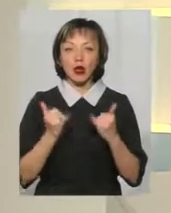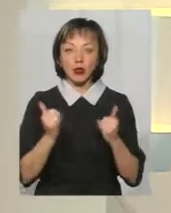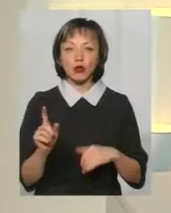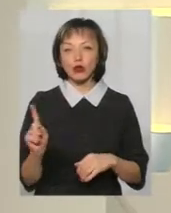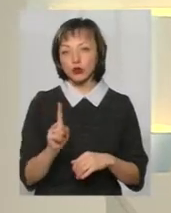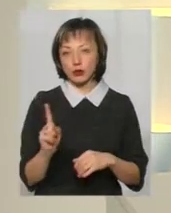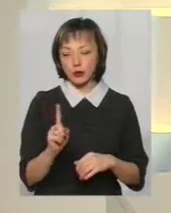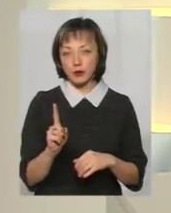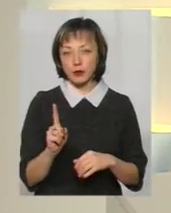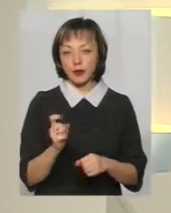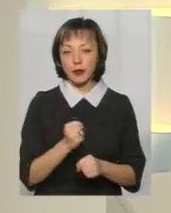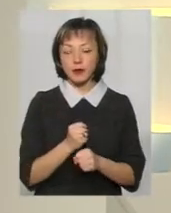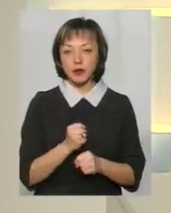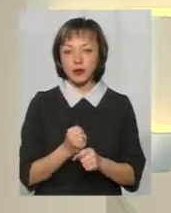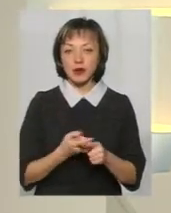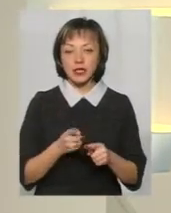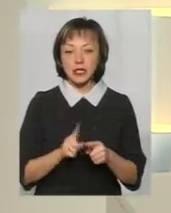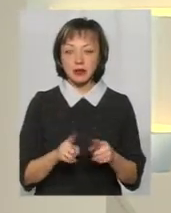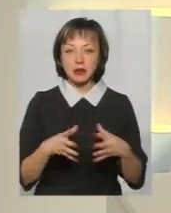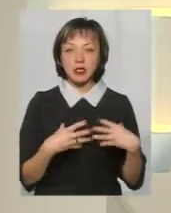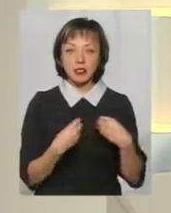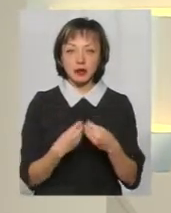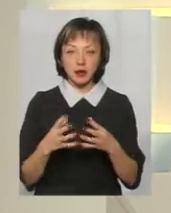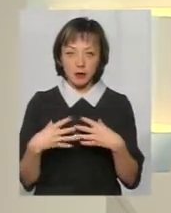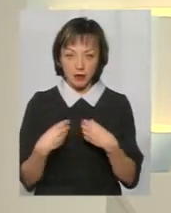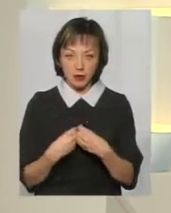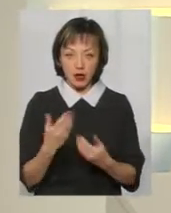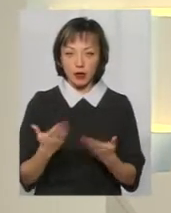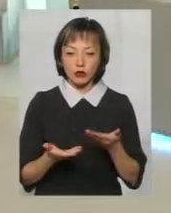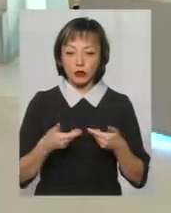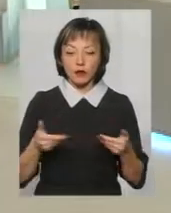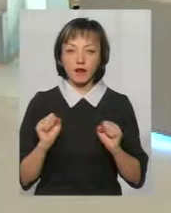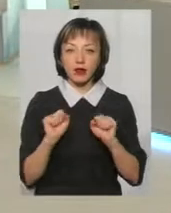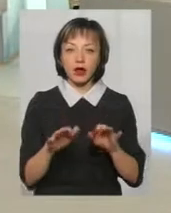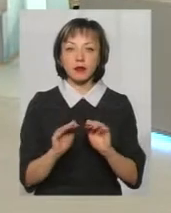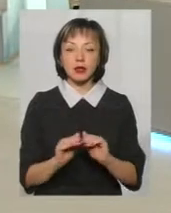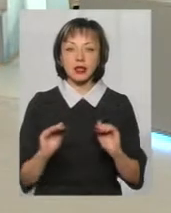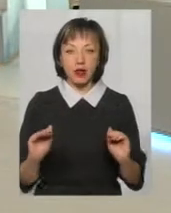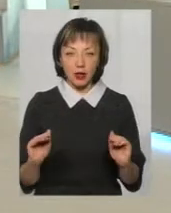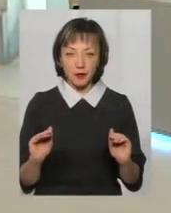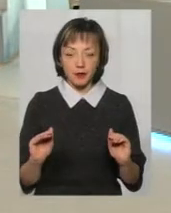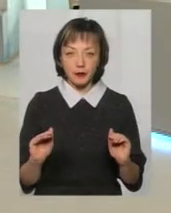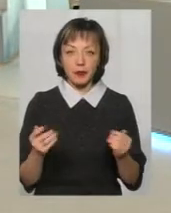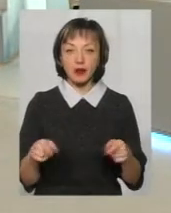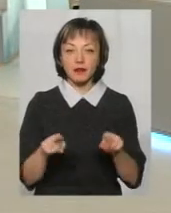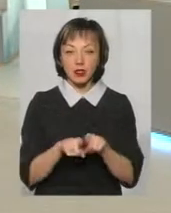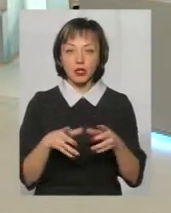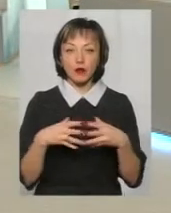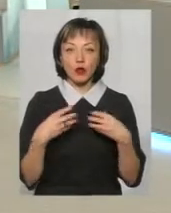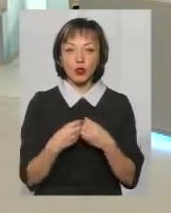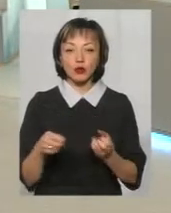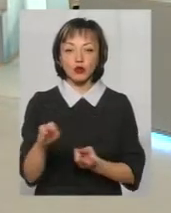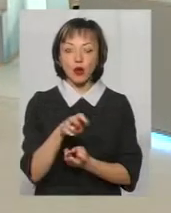працювати з тими ж самими сім'ями, якщо ми віддаємо дітей, все ж таки в родини,